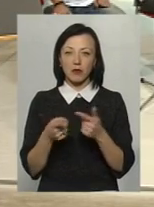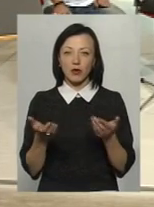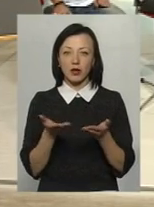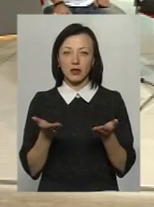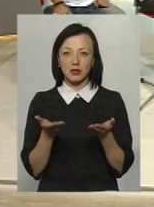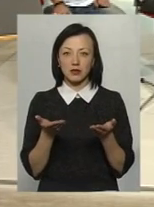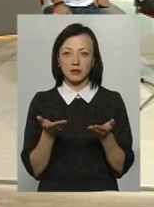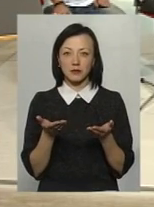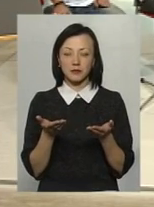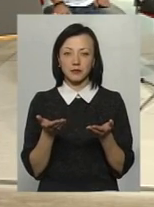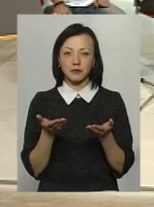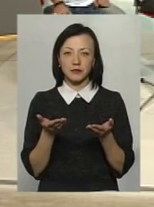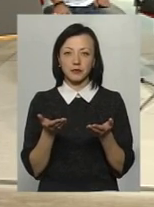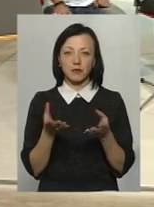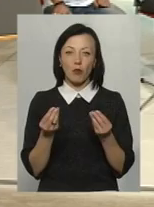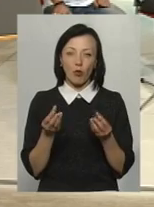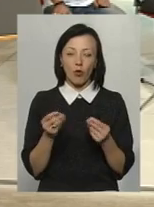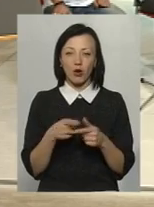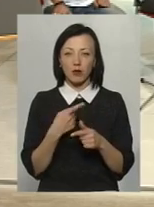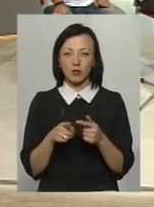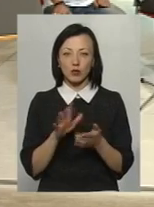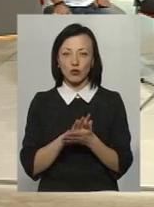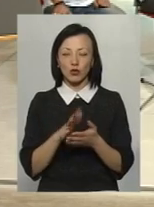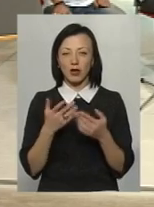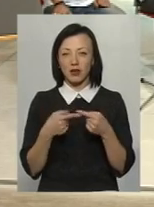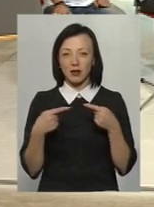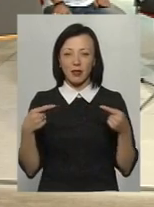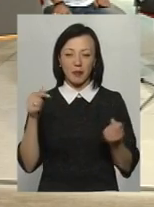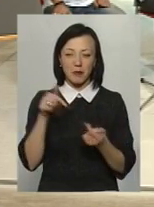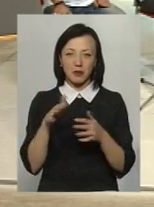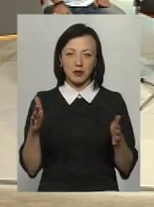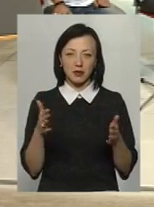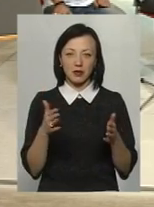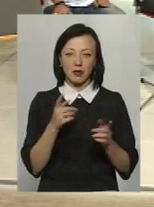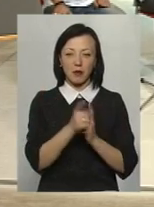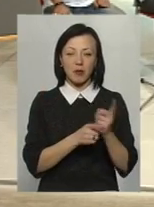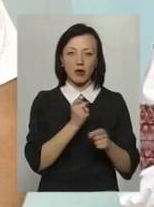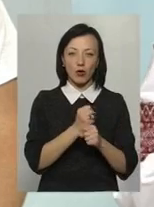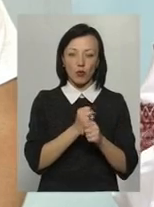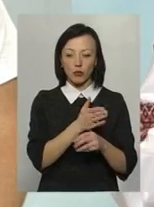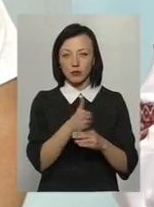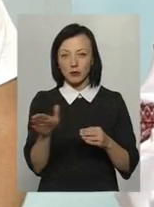мокрий, завруднений, чи як, і він не піде на переробку,